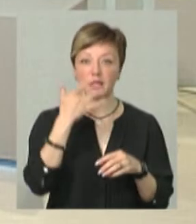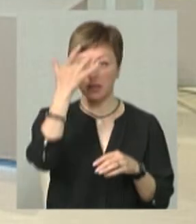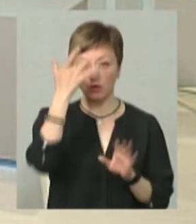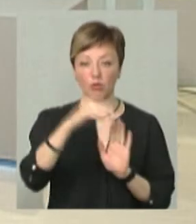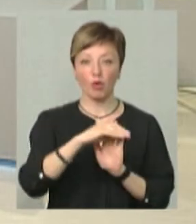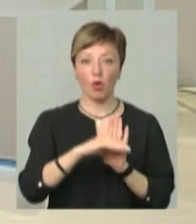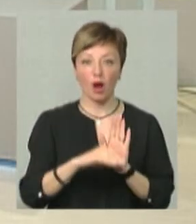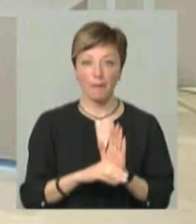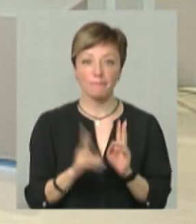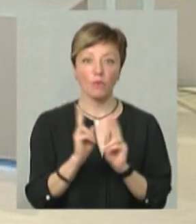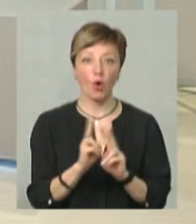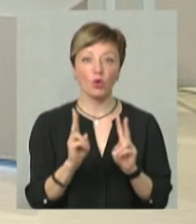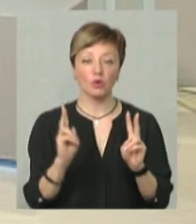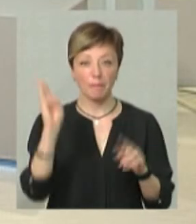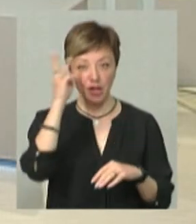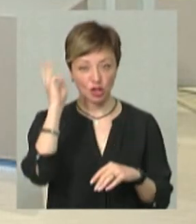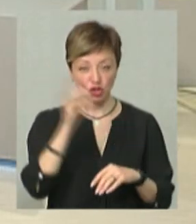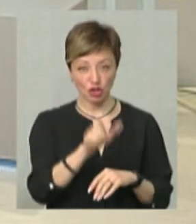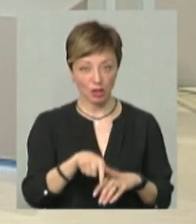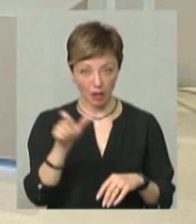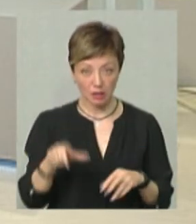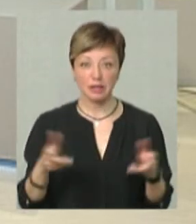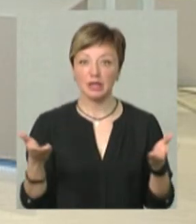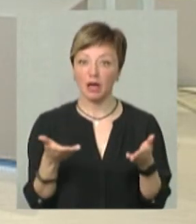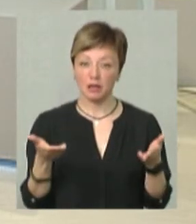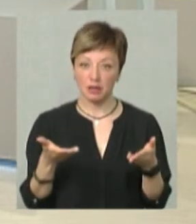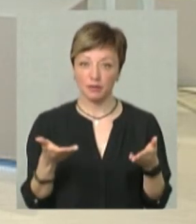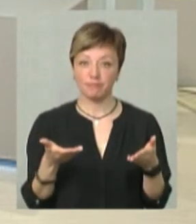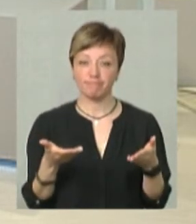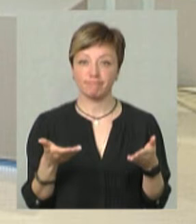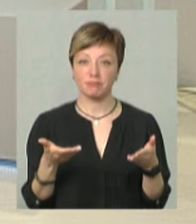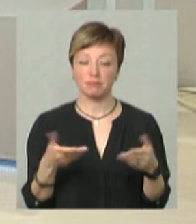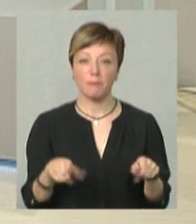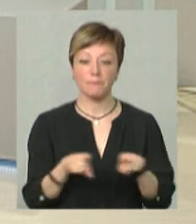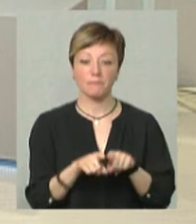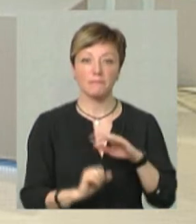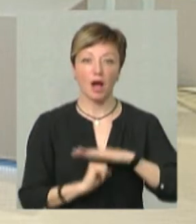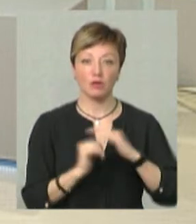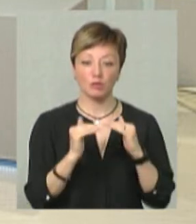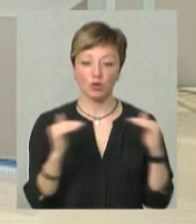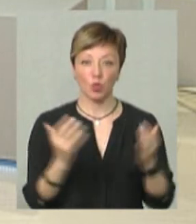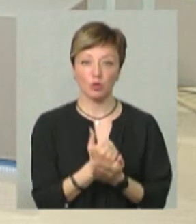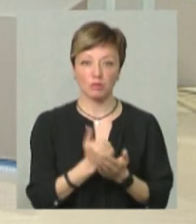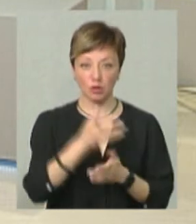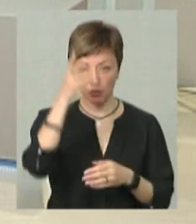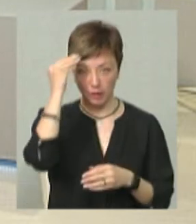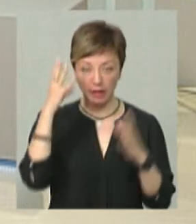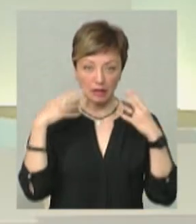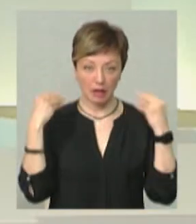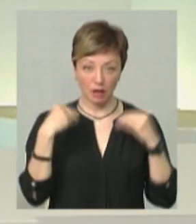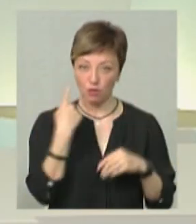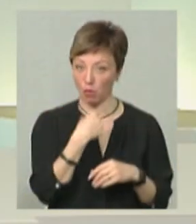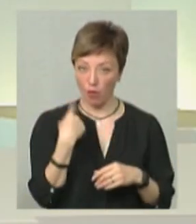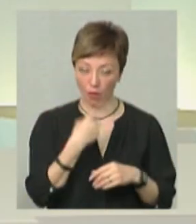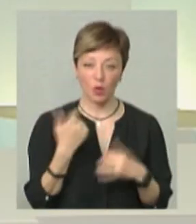літню програму для тих хмельничан, які на такому базовому рівні успішно володіли нідерландською